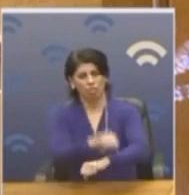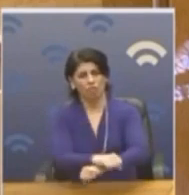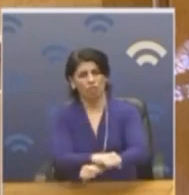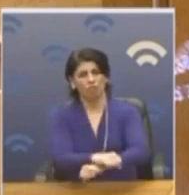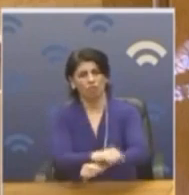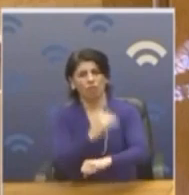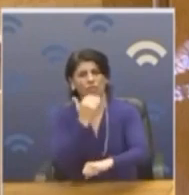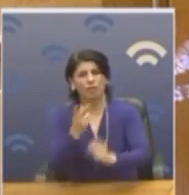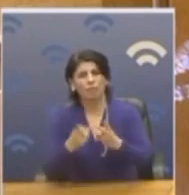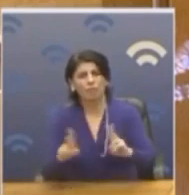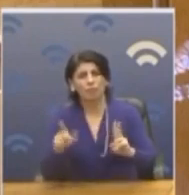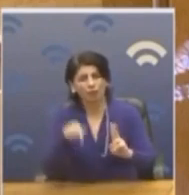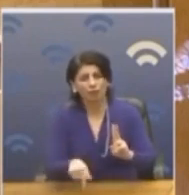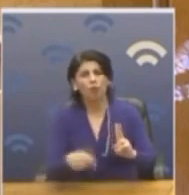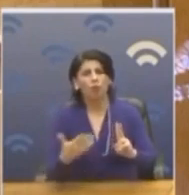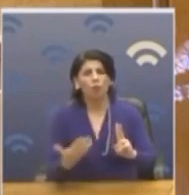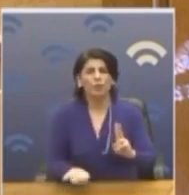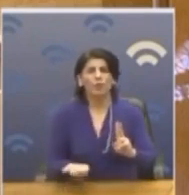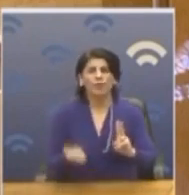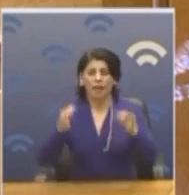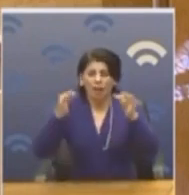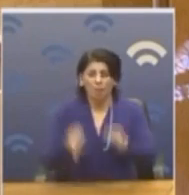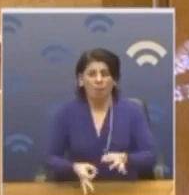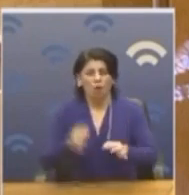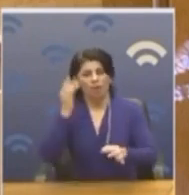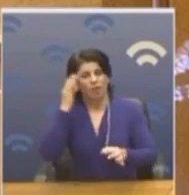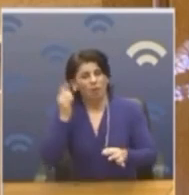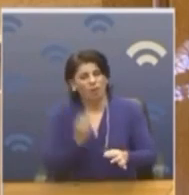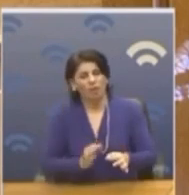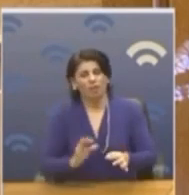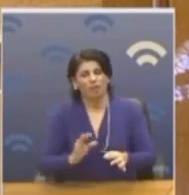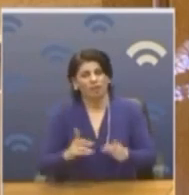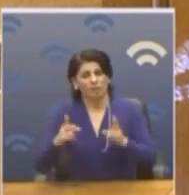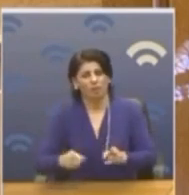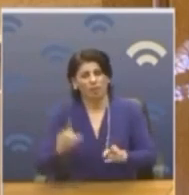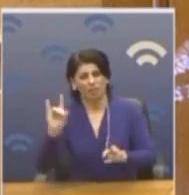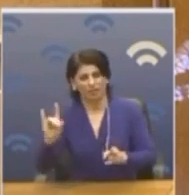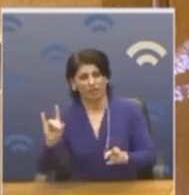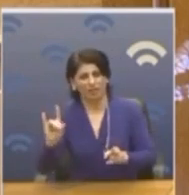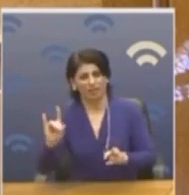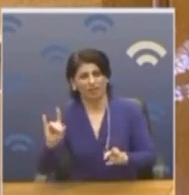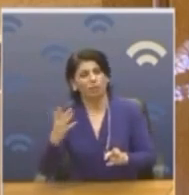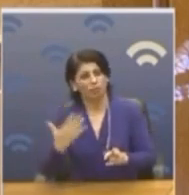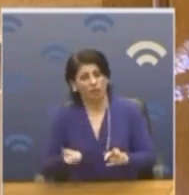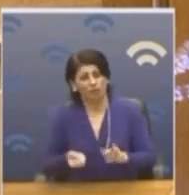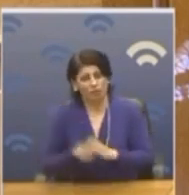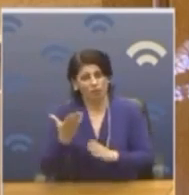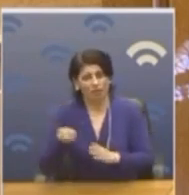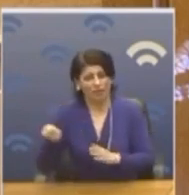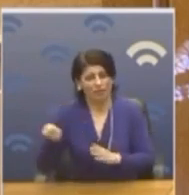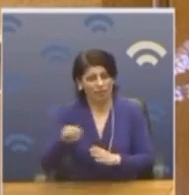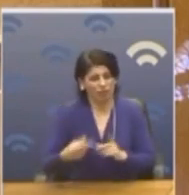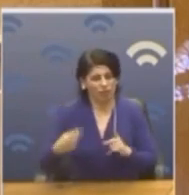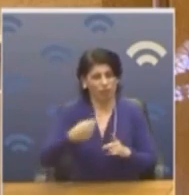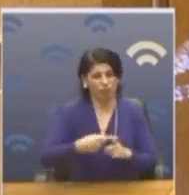επιτρέπουν να κάνετε αυτό Το οποίο είναι η απόλυτη λογική Να παγώσετε έναν Ηρακλή Ο οποίος θα πάρει νέο χρέος Να το προσθέσει